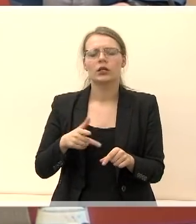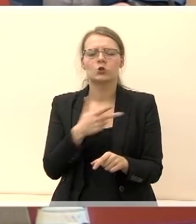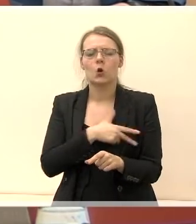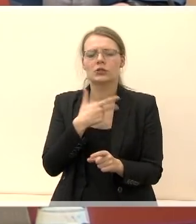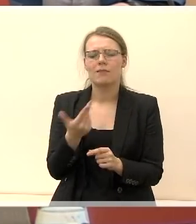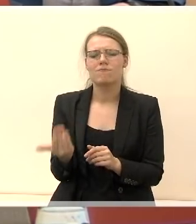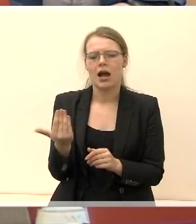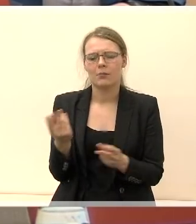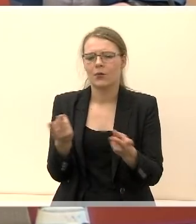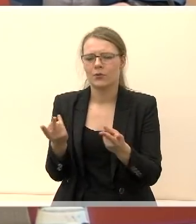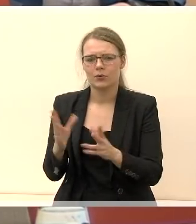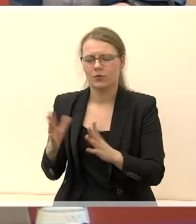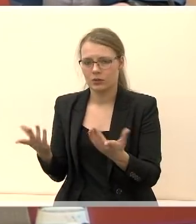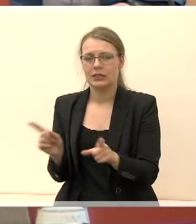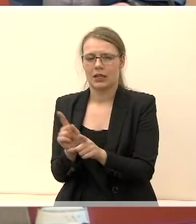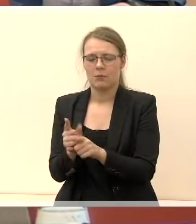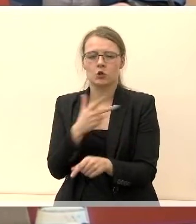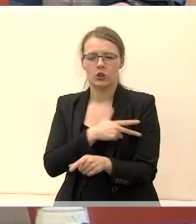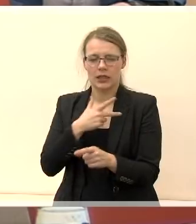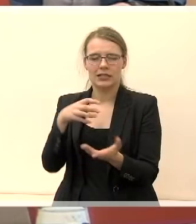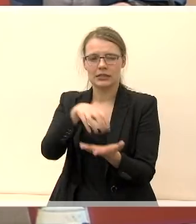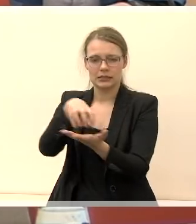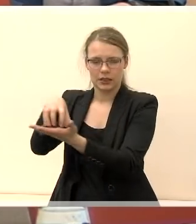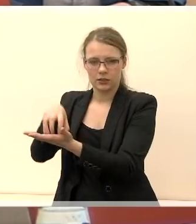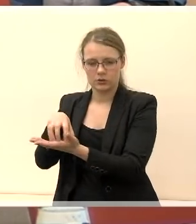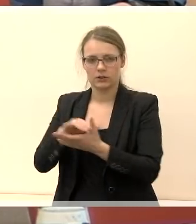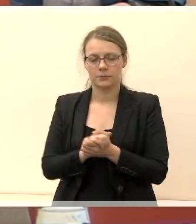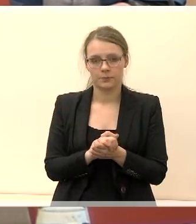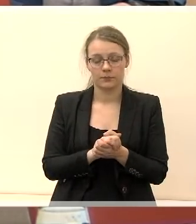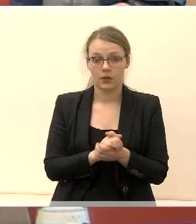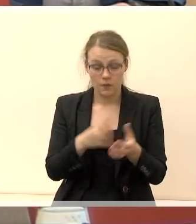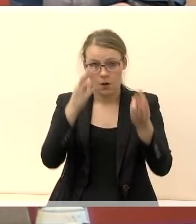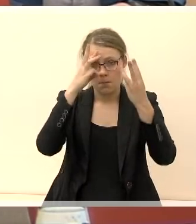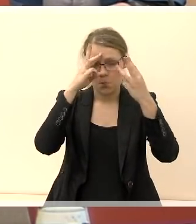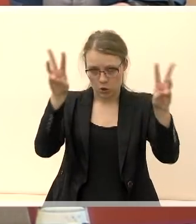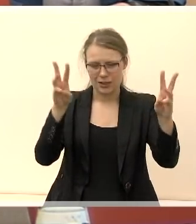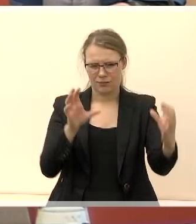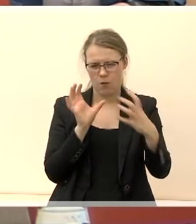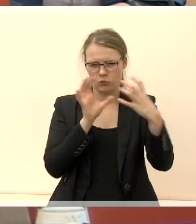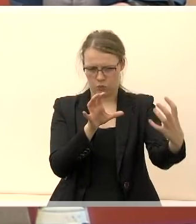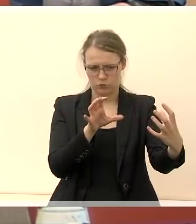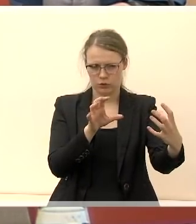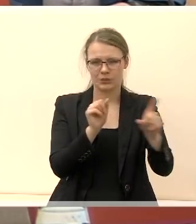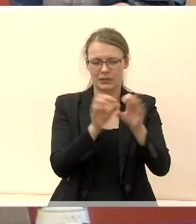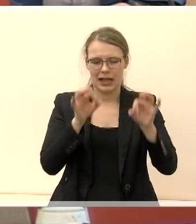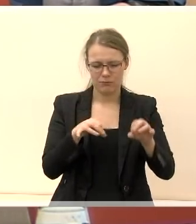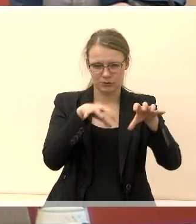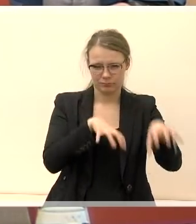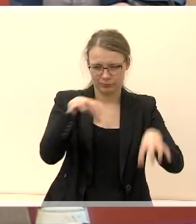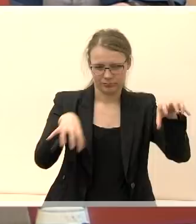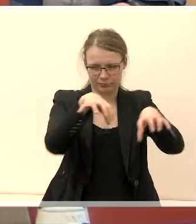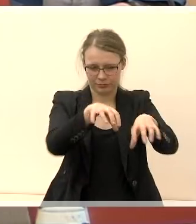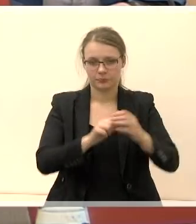socialinės įstaigos, piliečių judumą užtikrinantį modernį transporto infrastruktūrą, klestintis ir